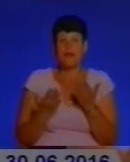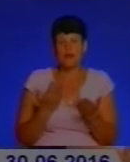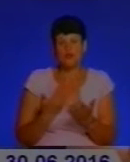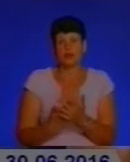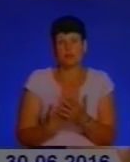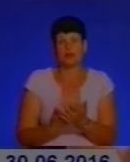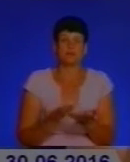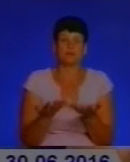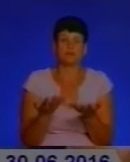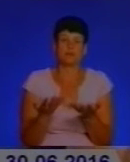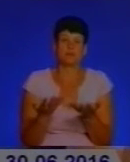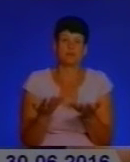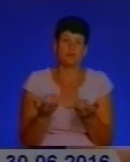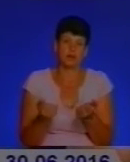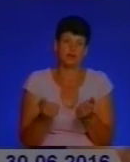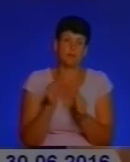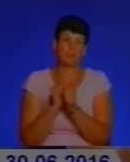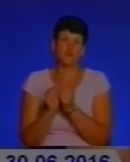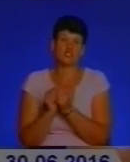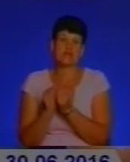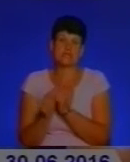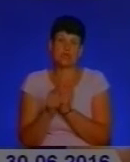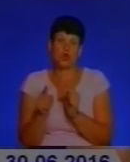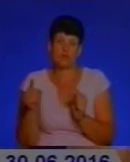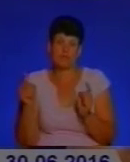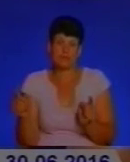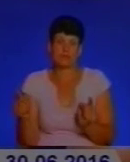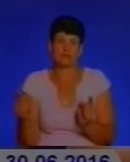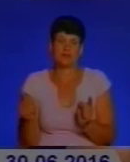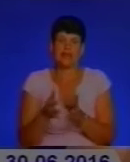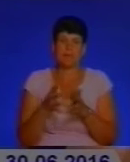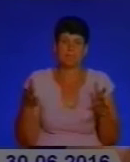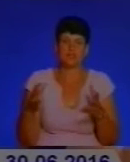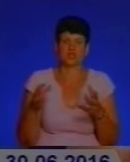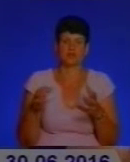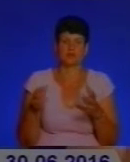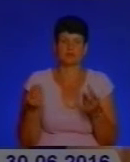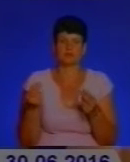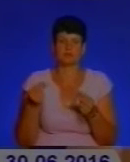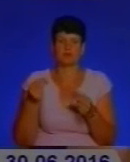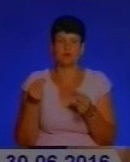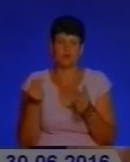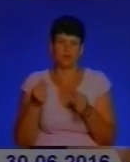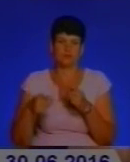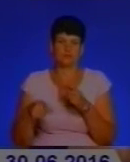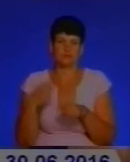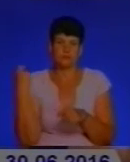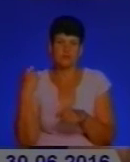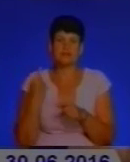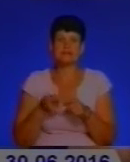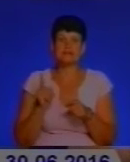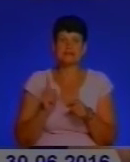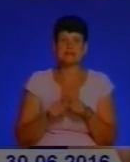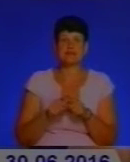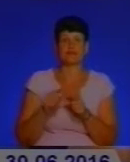по регулярності і по найбільших збитках, то на сьогодні найбільше дошкуляють рятувальникам – це